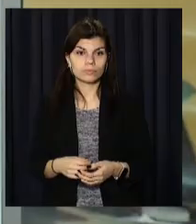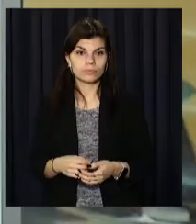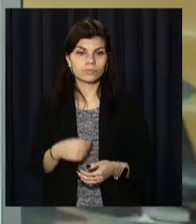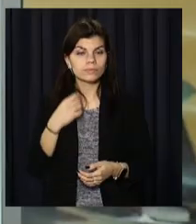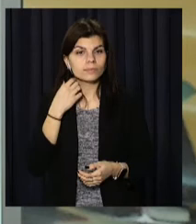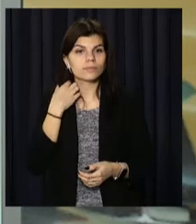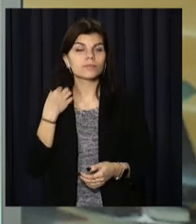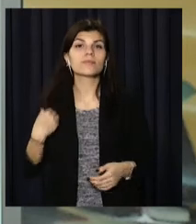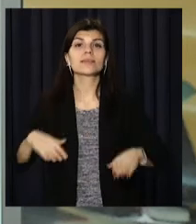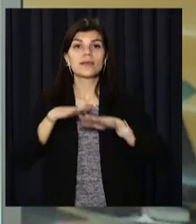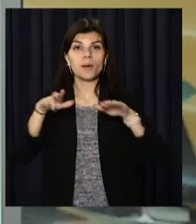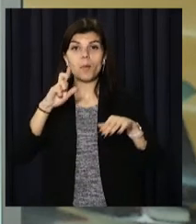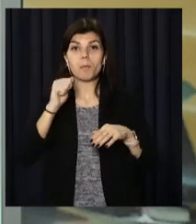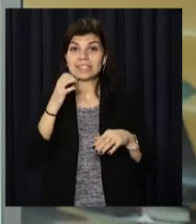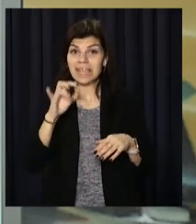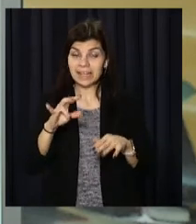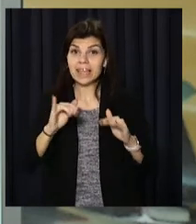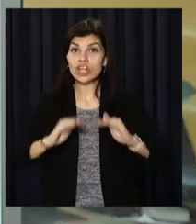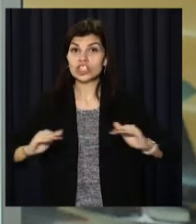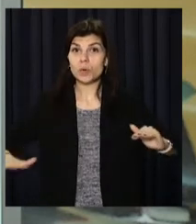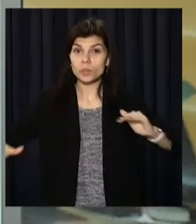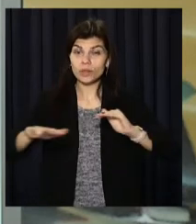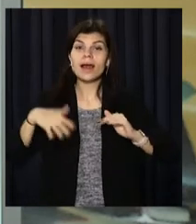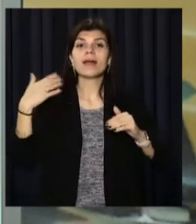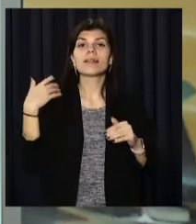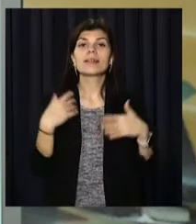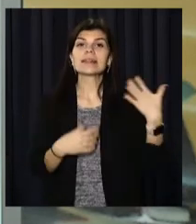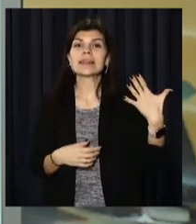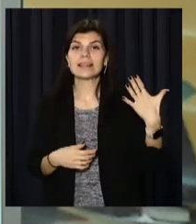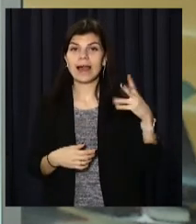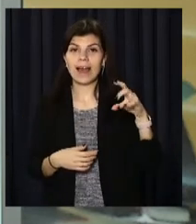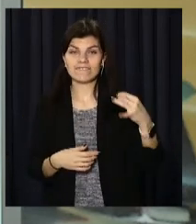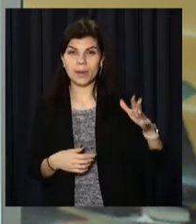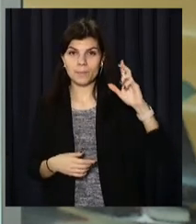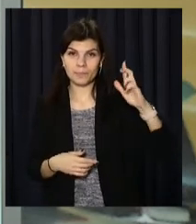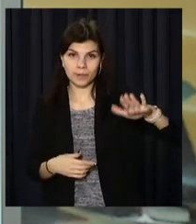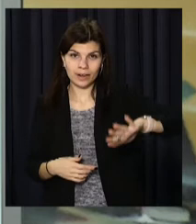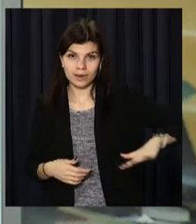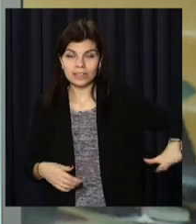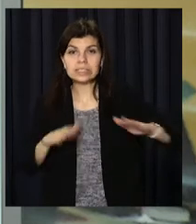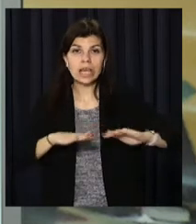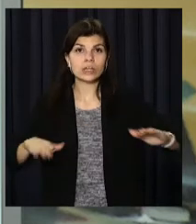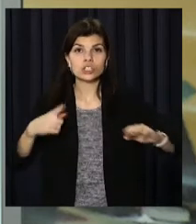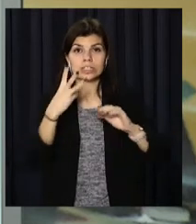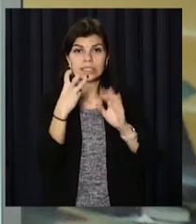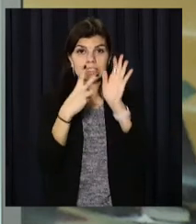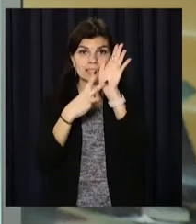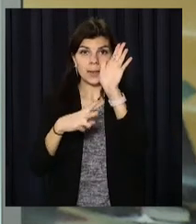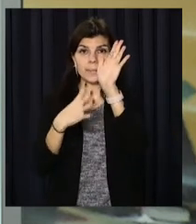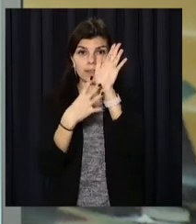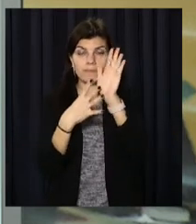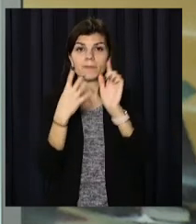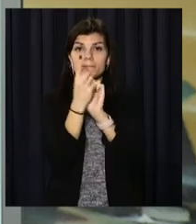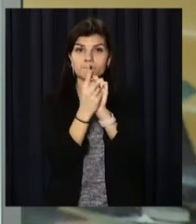Із басейном та дитячим майданчиком. На лівобережжі Дніпра капітально реконструюють садочок номер 379.